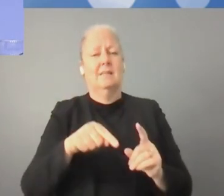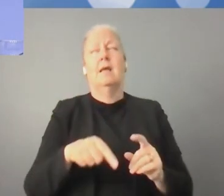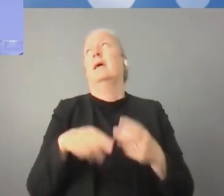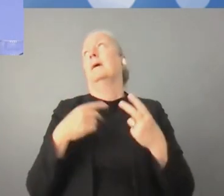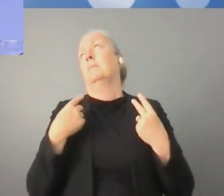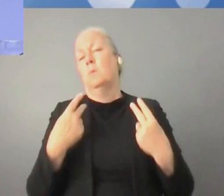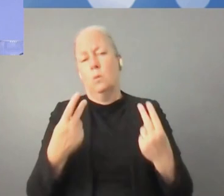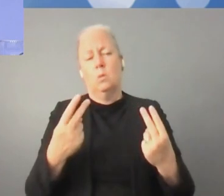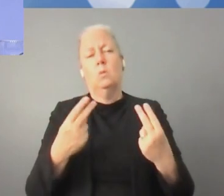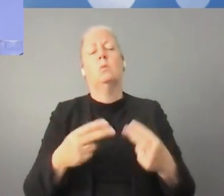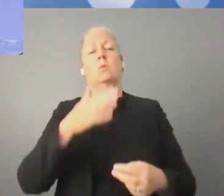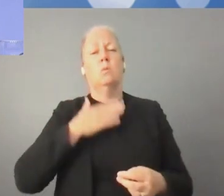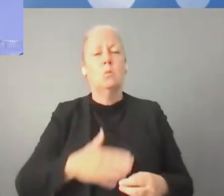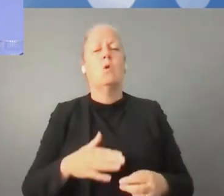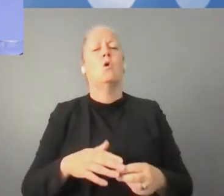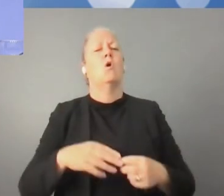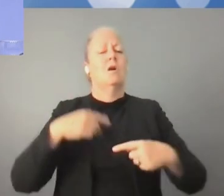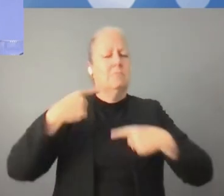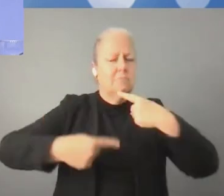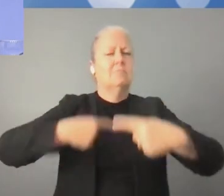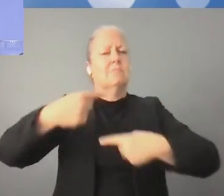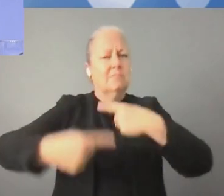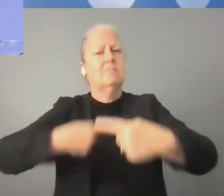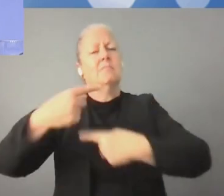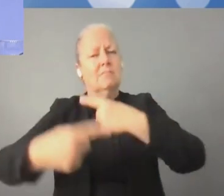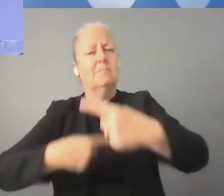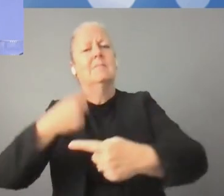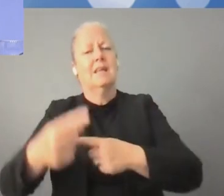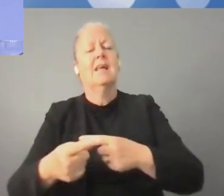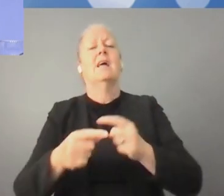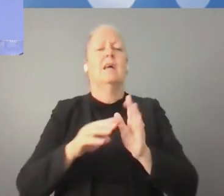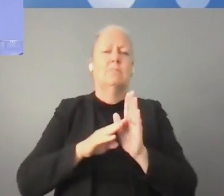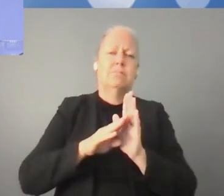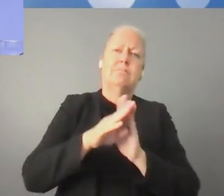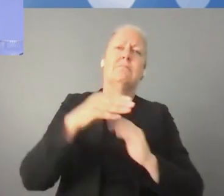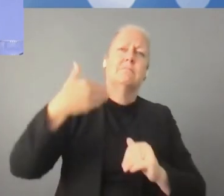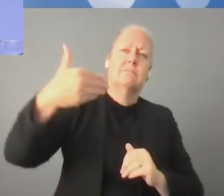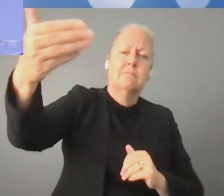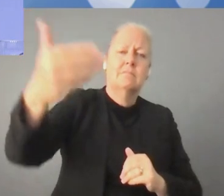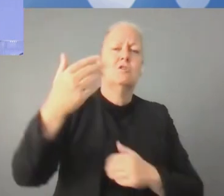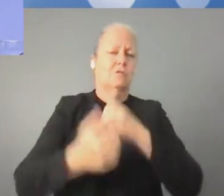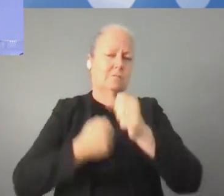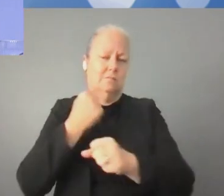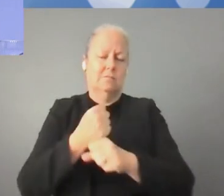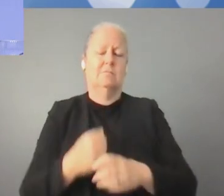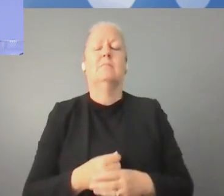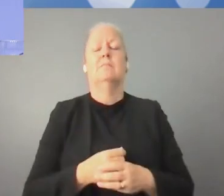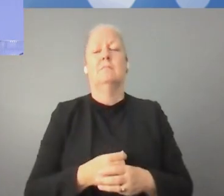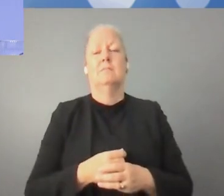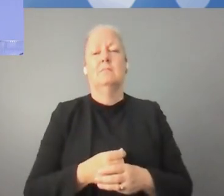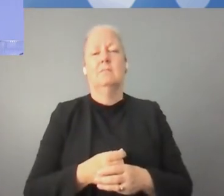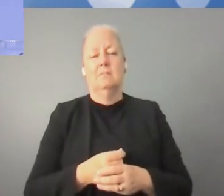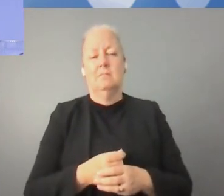تحولات الرقمية. وأكبر دليل على ذلك التغيرات التي حصلت بعد